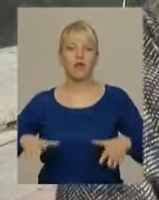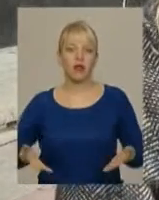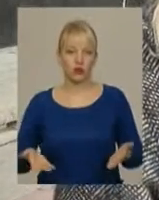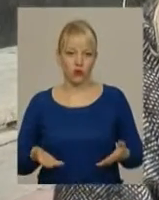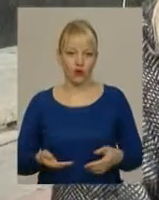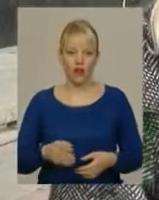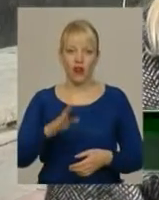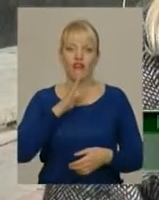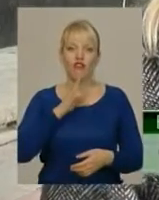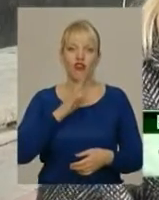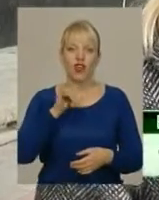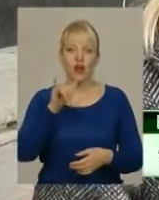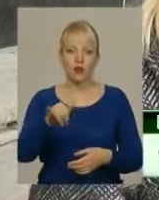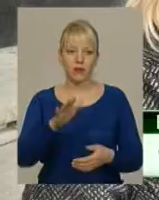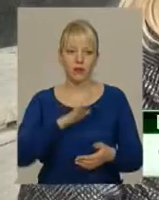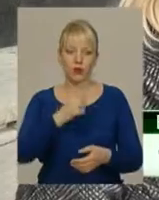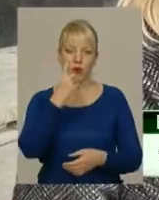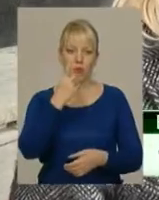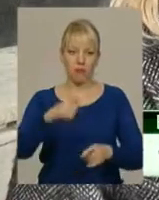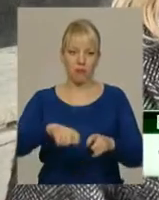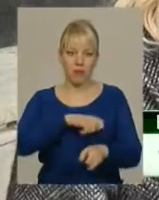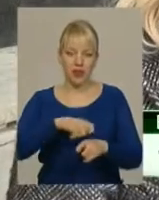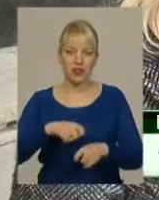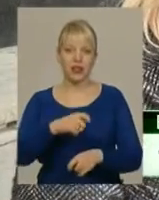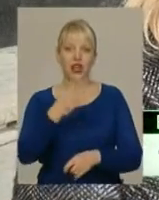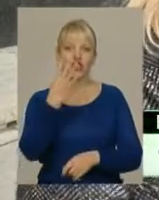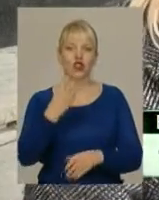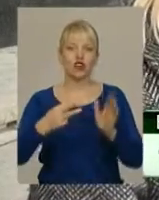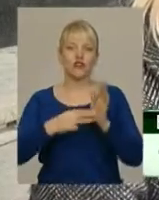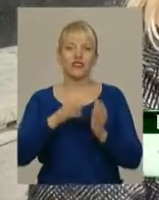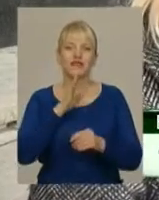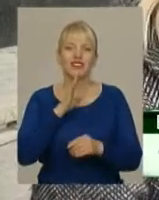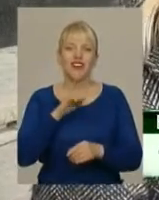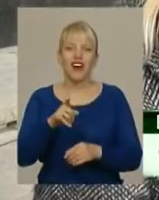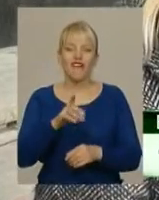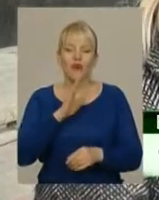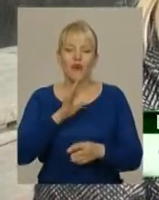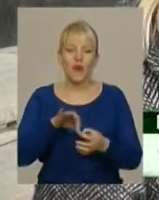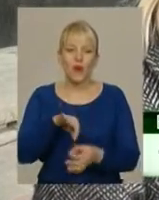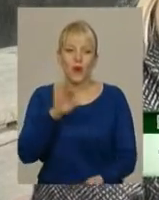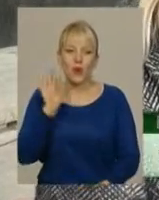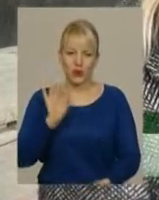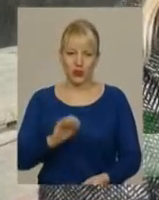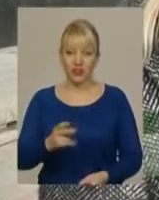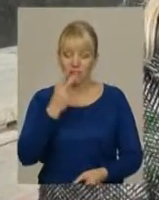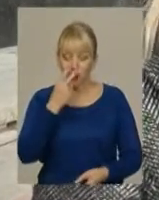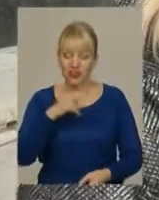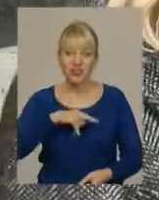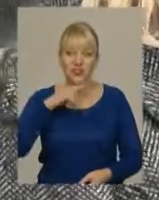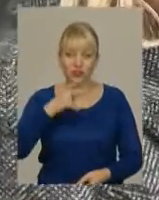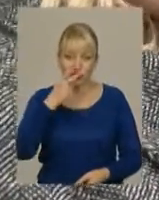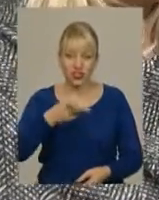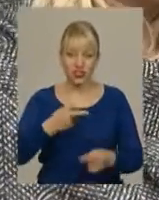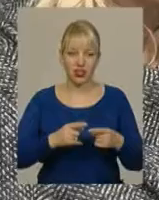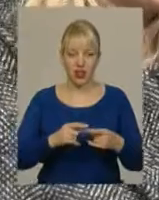мала метр сорок вісім росту, вона худенька. Перило балкона, включити, будь ласка, логіку,